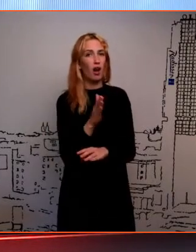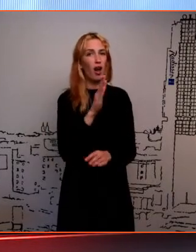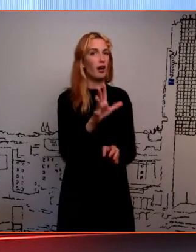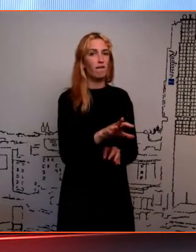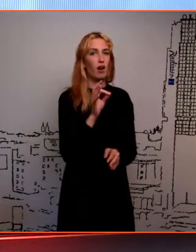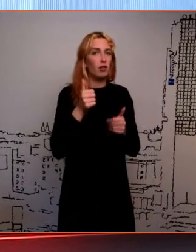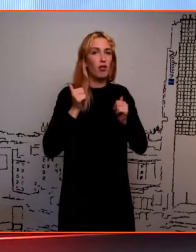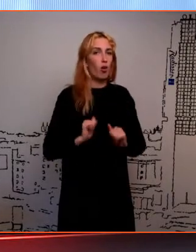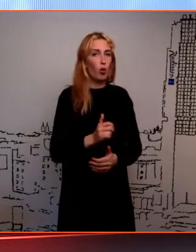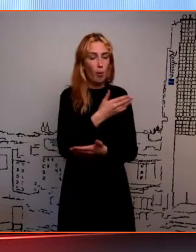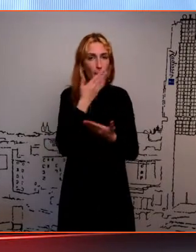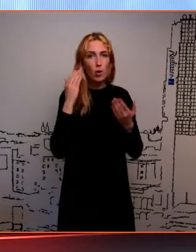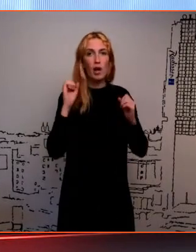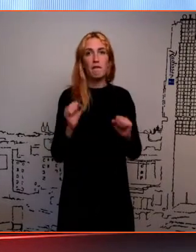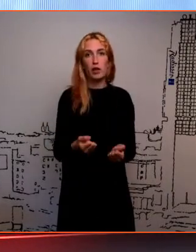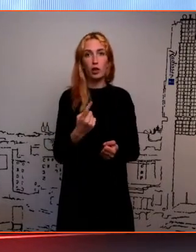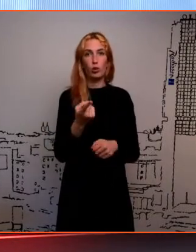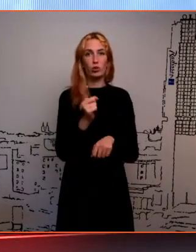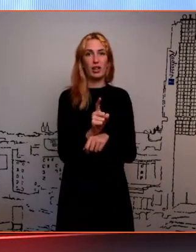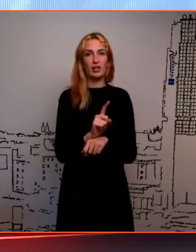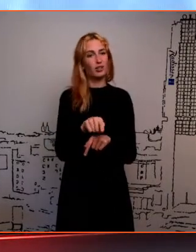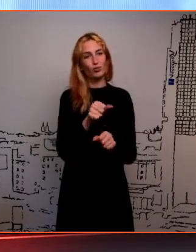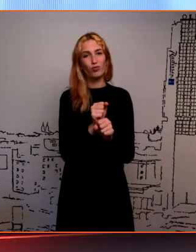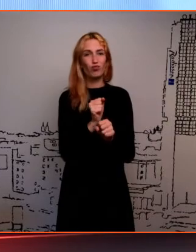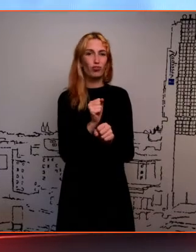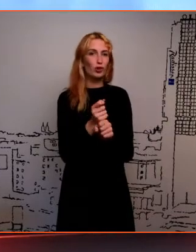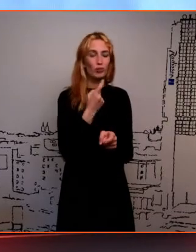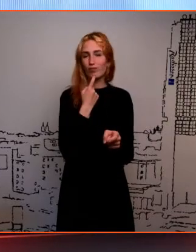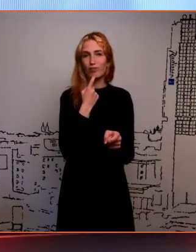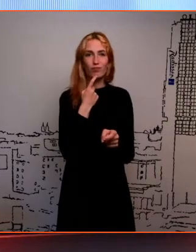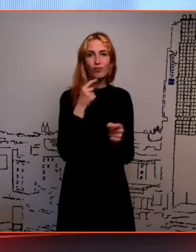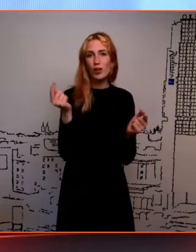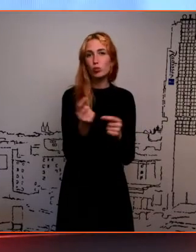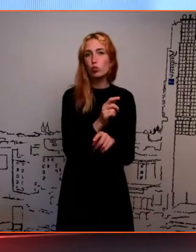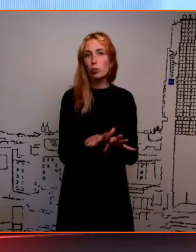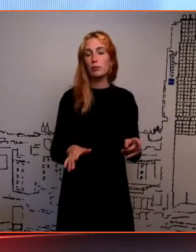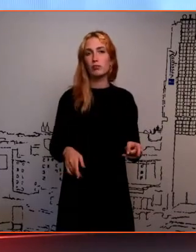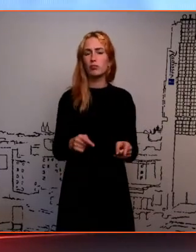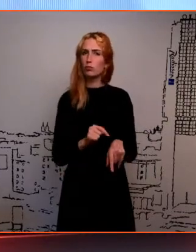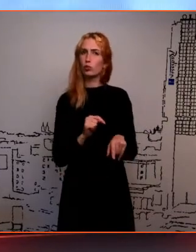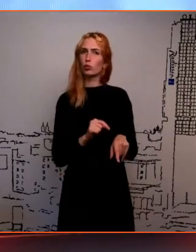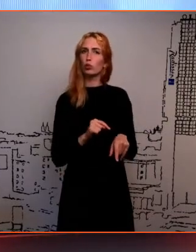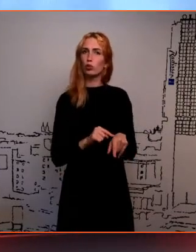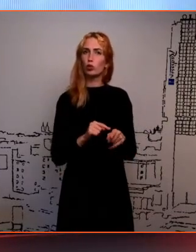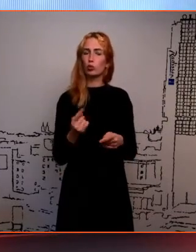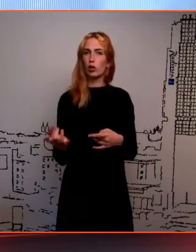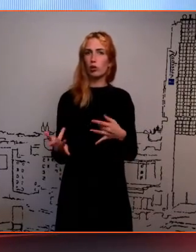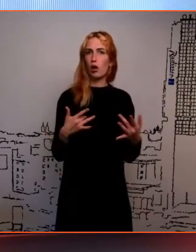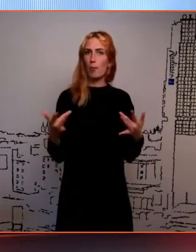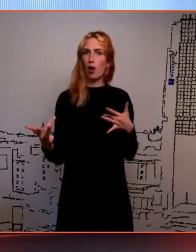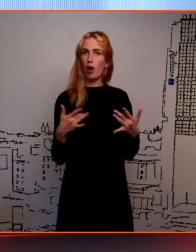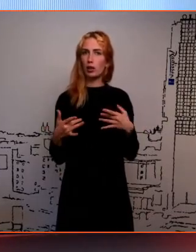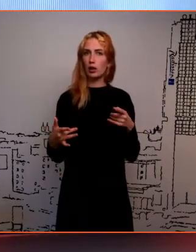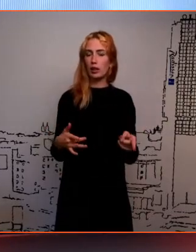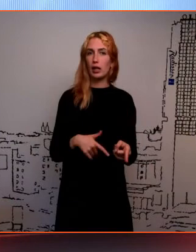rahuldanud või ühele hetkel jõutakse sellesse punkti, et see töö ei ole ikkagi päris see, millega tahaks jätkata. see kõleb ikkagi päris dramaatiliselt, et